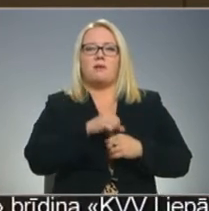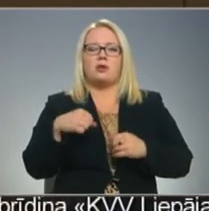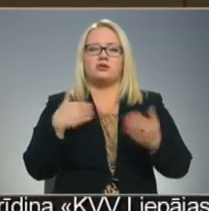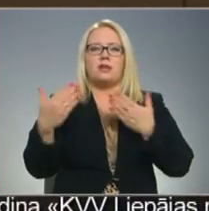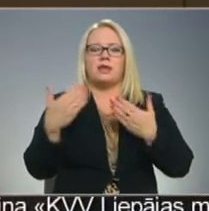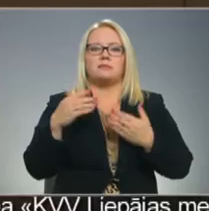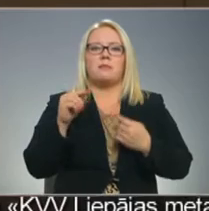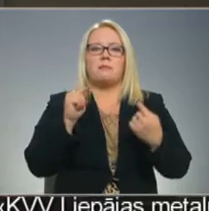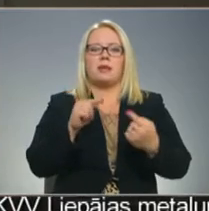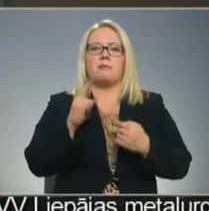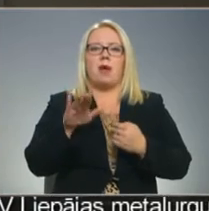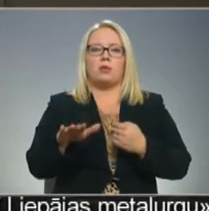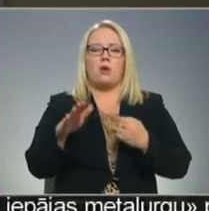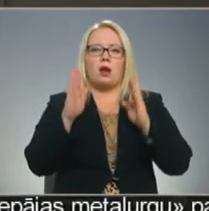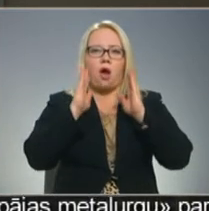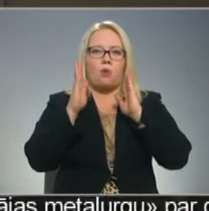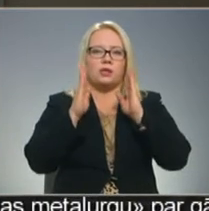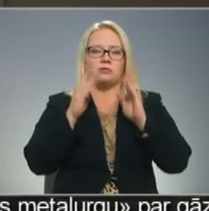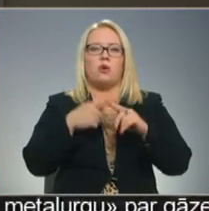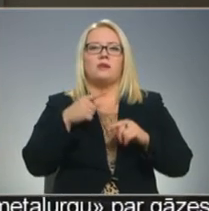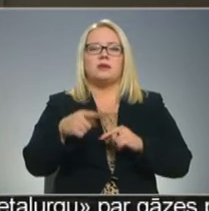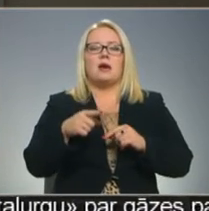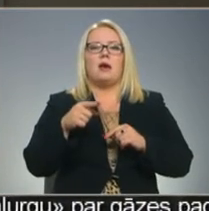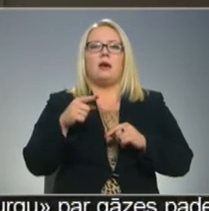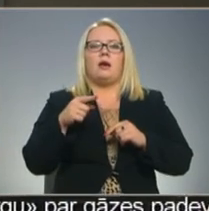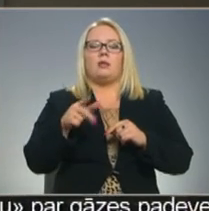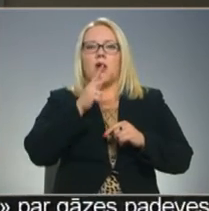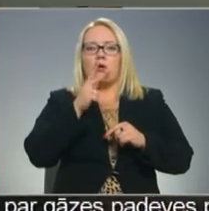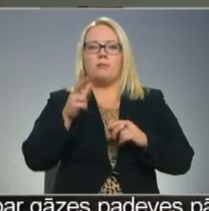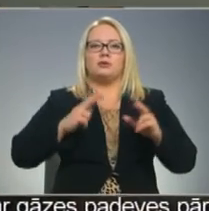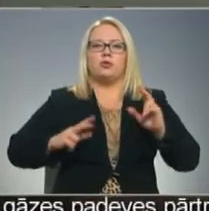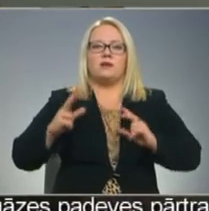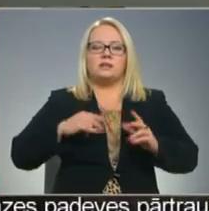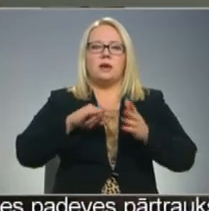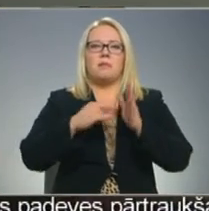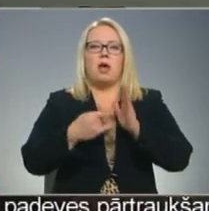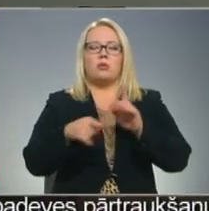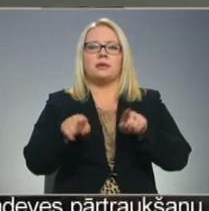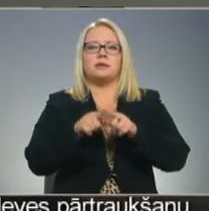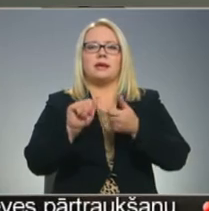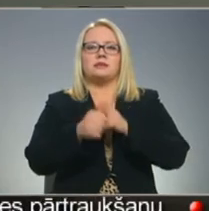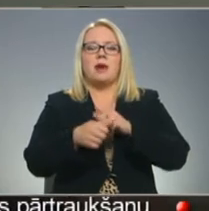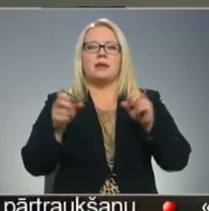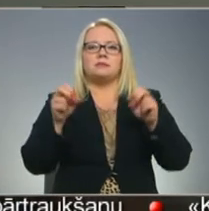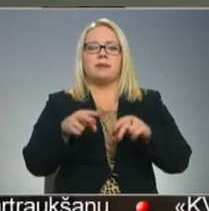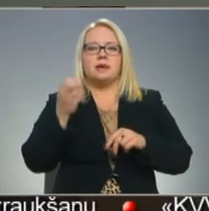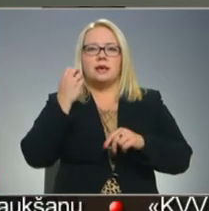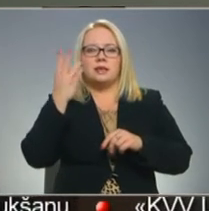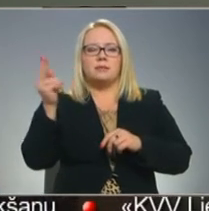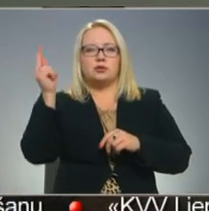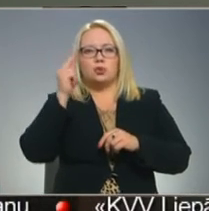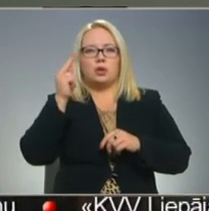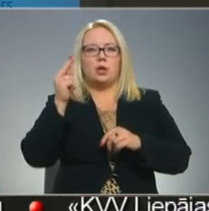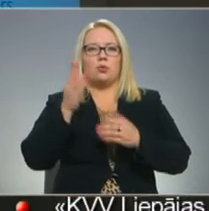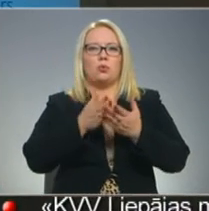bērnu ar autismu. Rēzeknes Tehnologiju akadēmijā un Daugavpils universitātē plānotas arī izmaiņas speciālās izglītības studiju